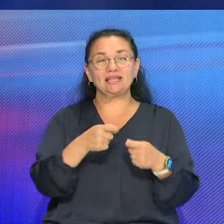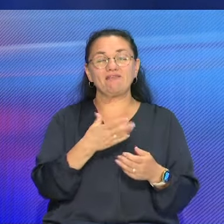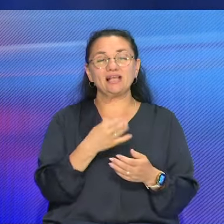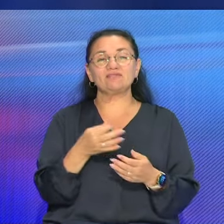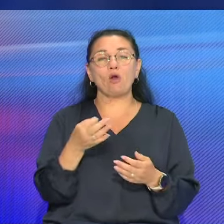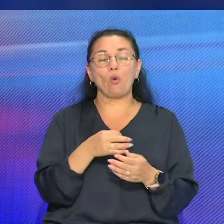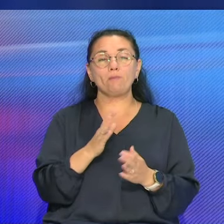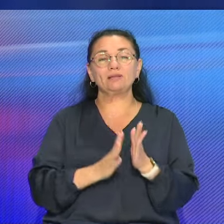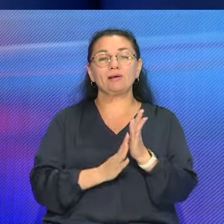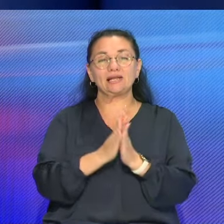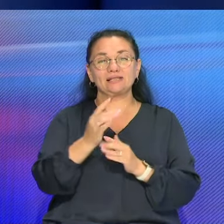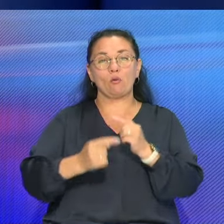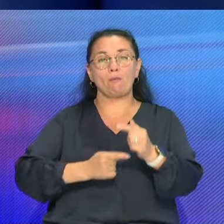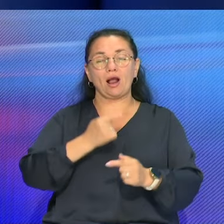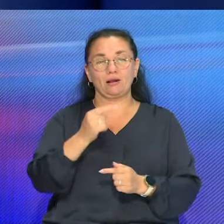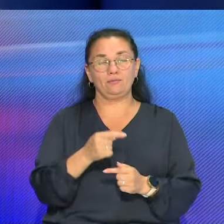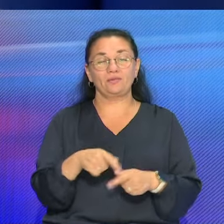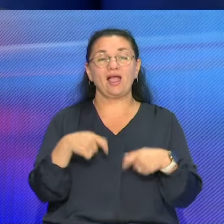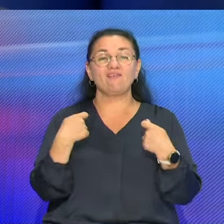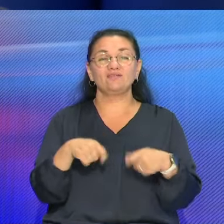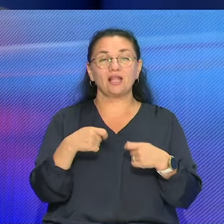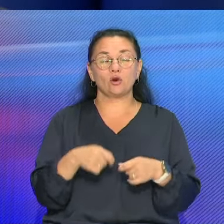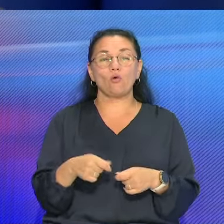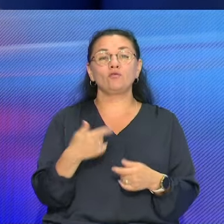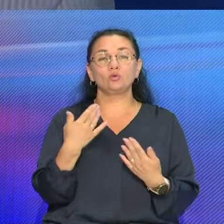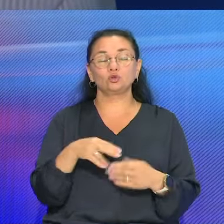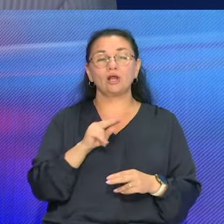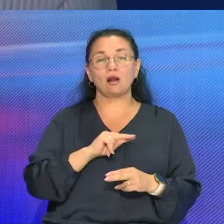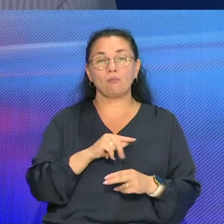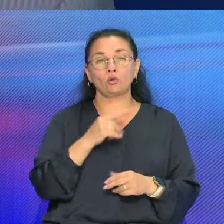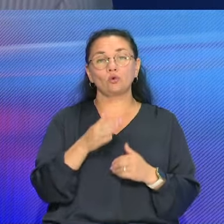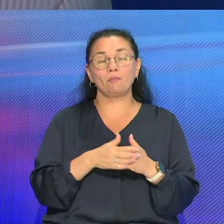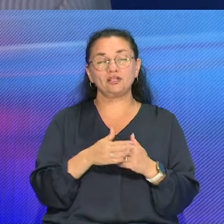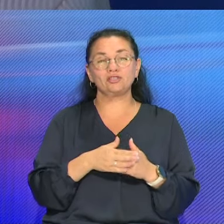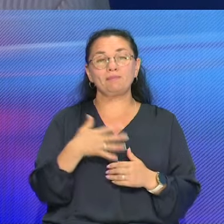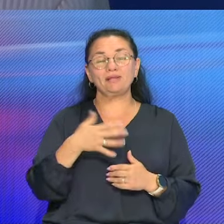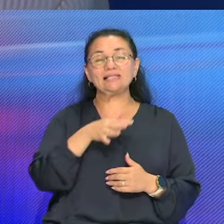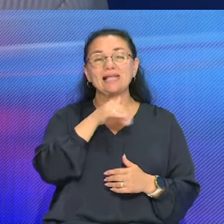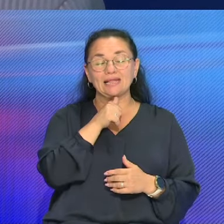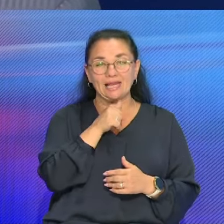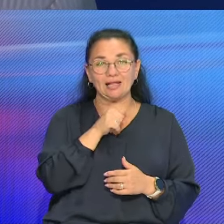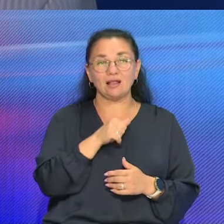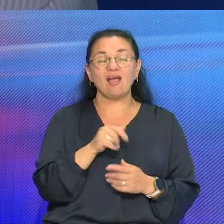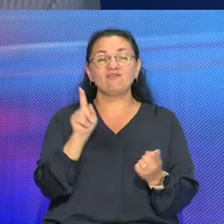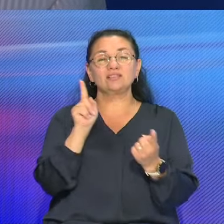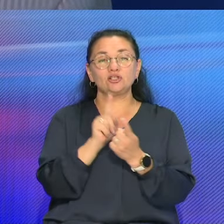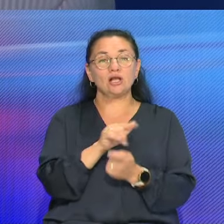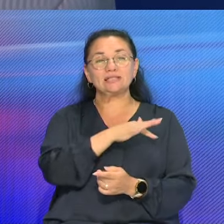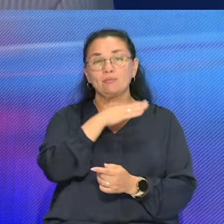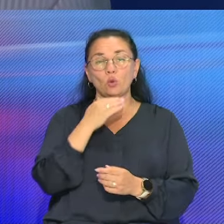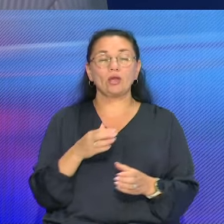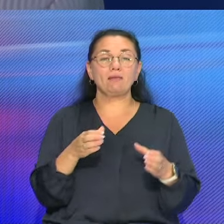подрастающему поколению. В торговле я работал почти 50 лет. Встречался с очень многими людьми, с очень многими коллективами.